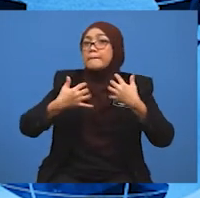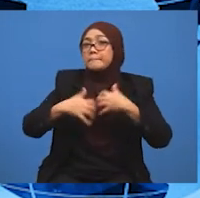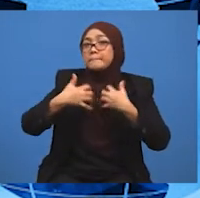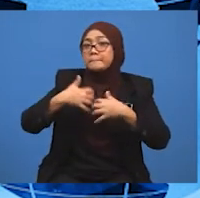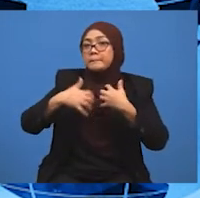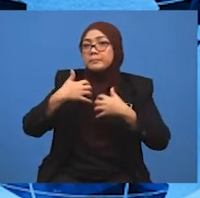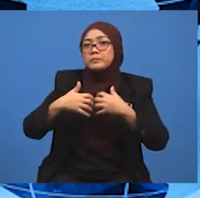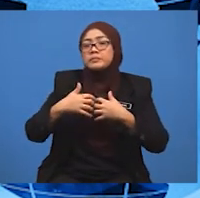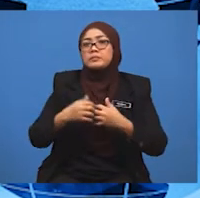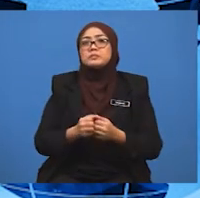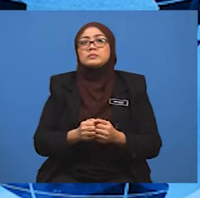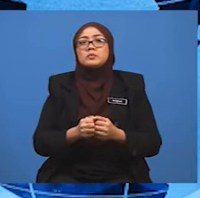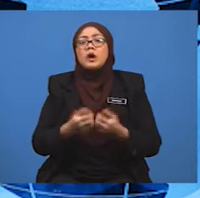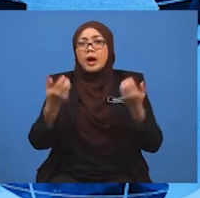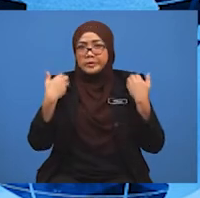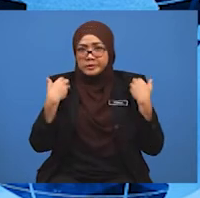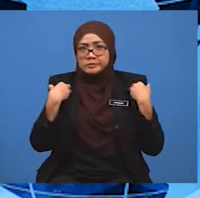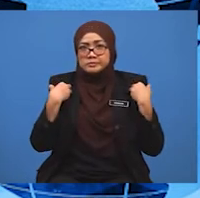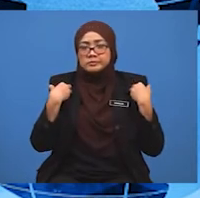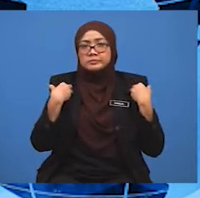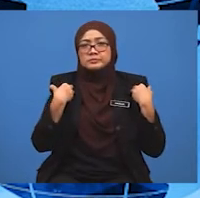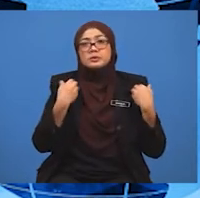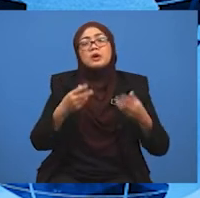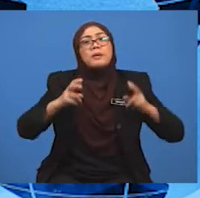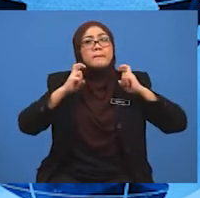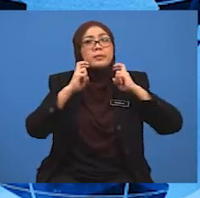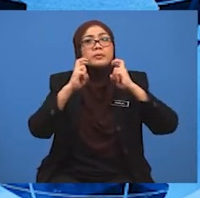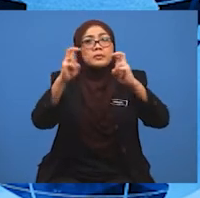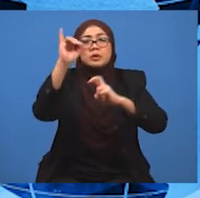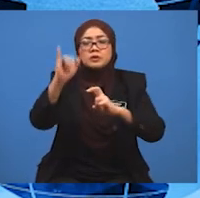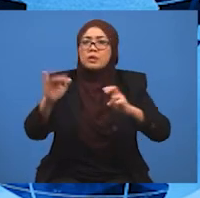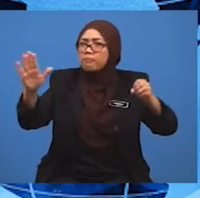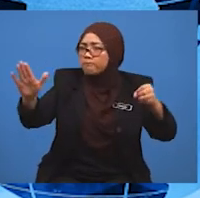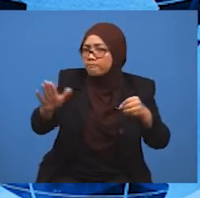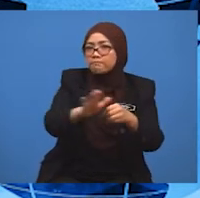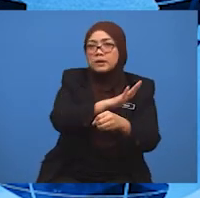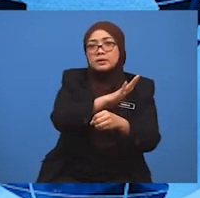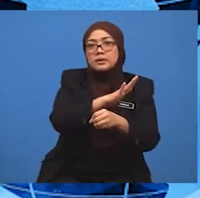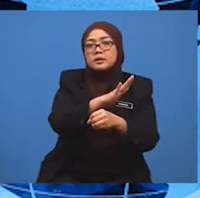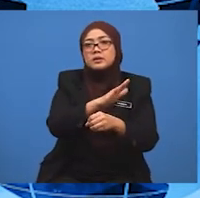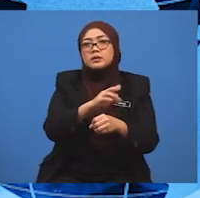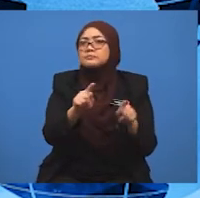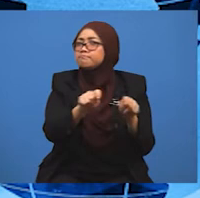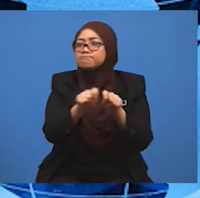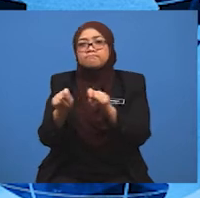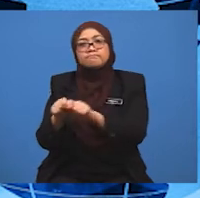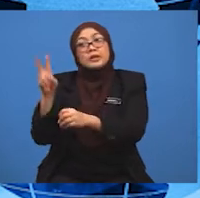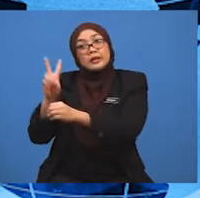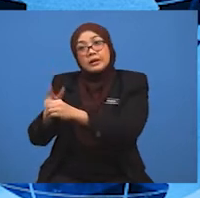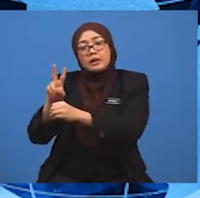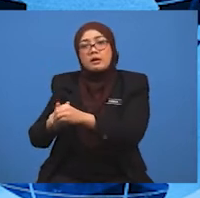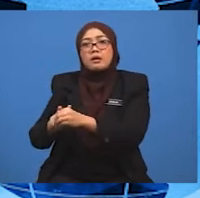perlombongan mempunyai jaringan pengangkutan yang padat seperti Lembah Kelang,